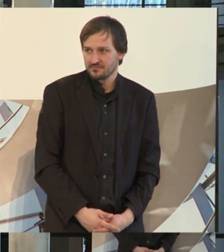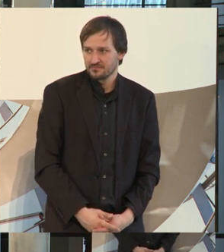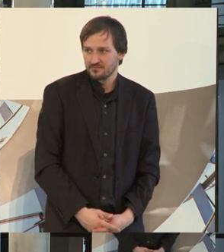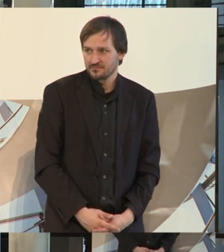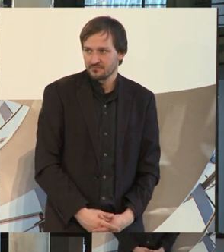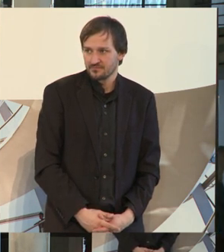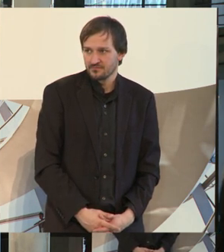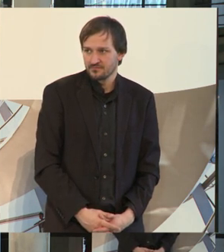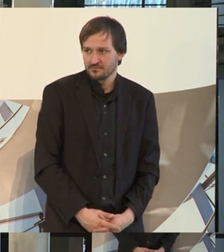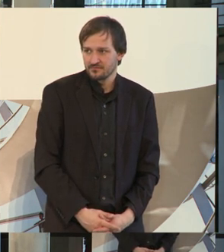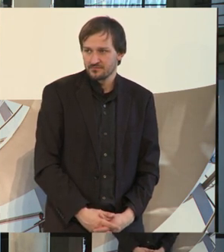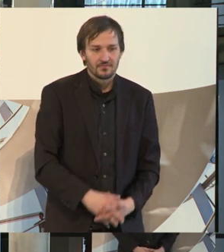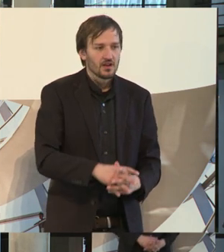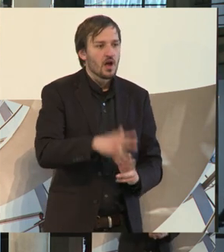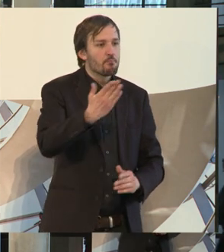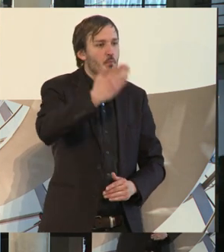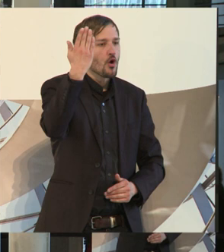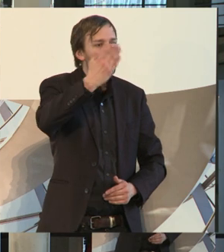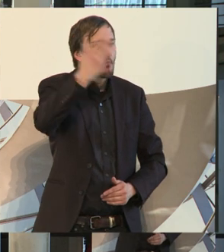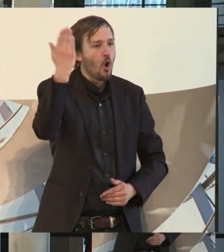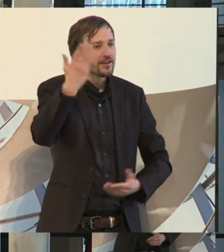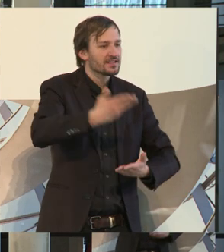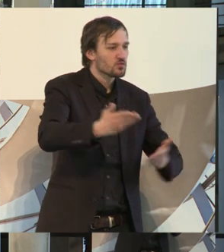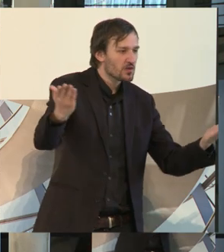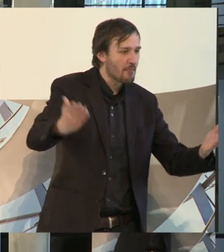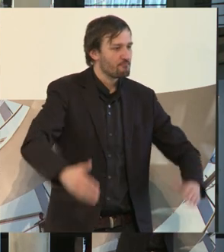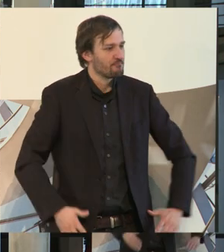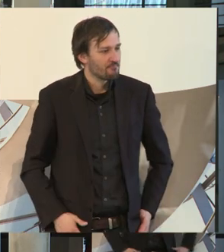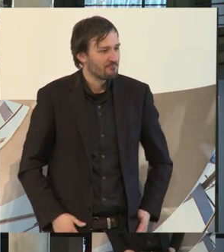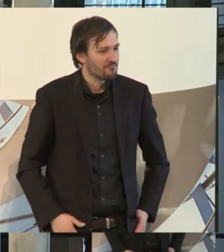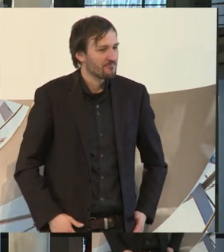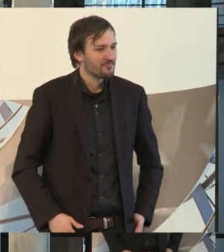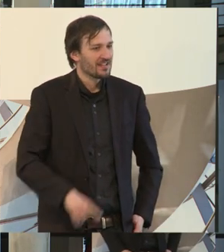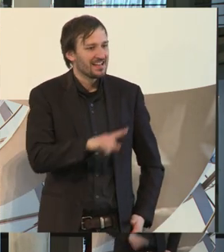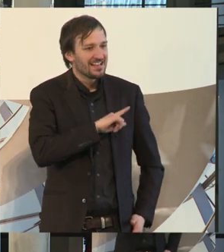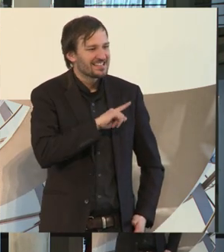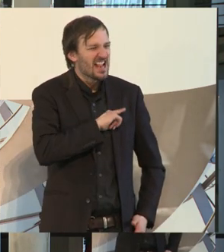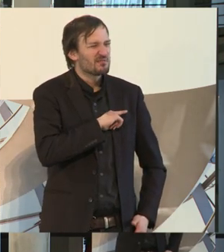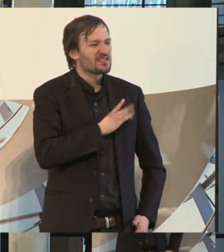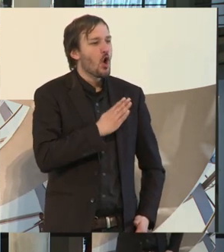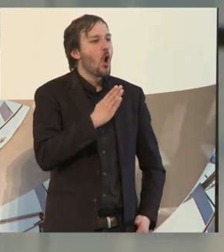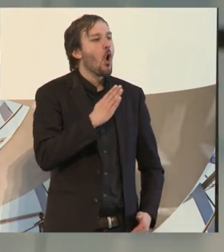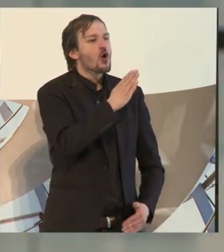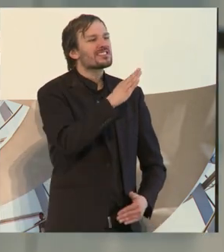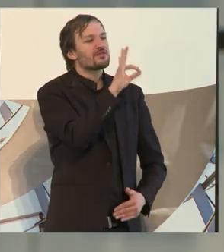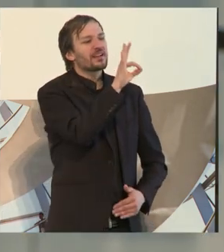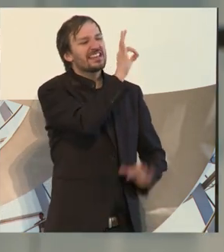Ja, moin, moin zusammen. Ich wollte als Ostfrieser auch mal was sagen.